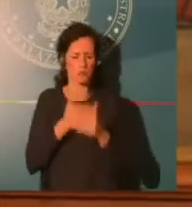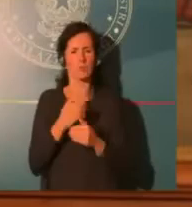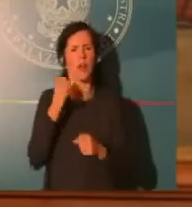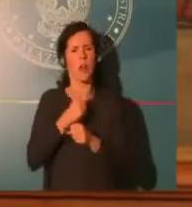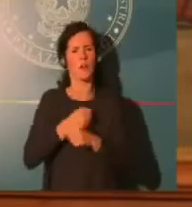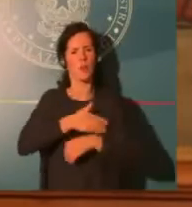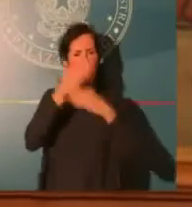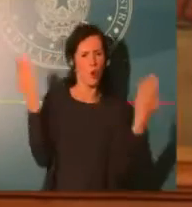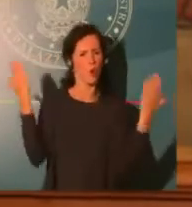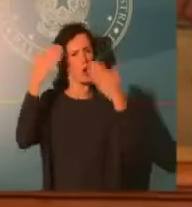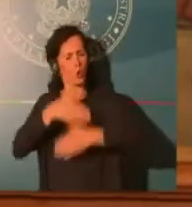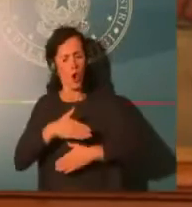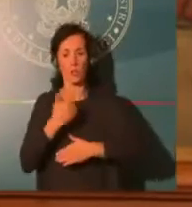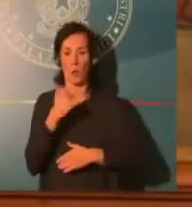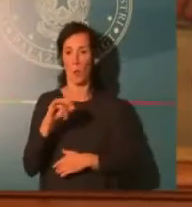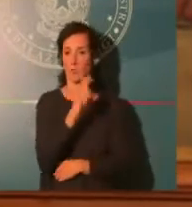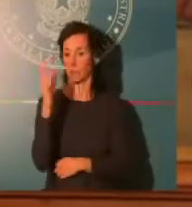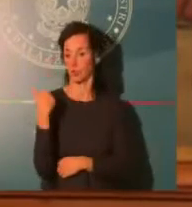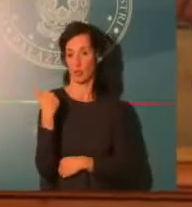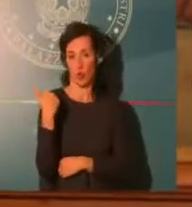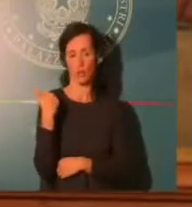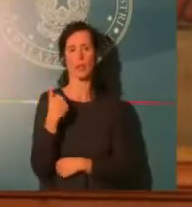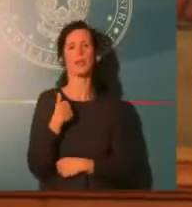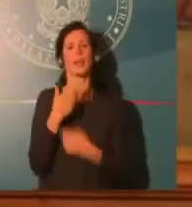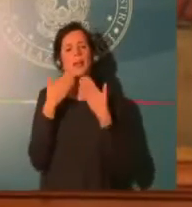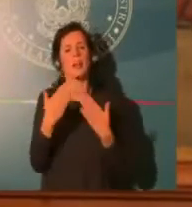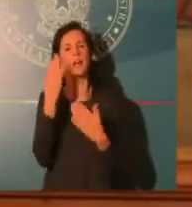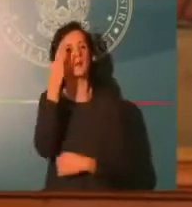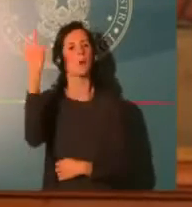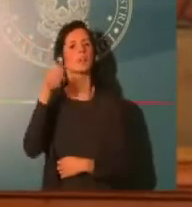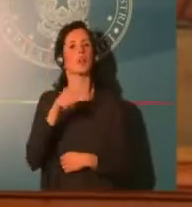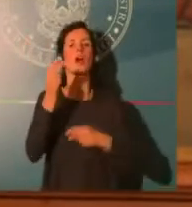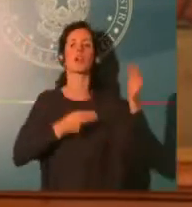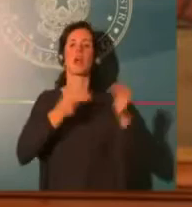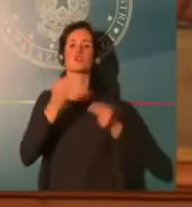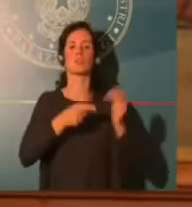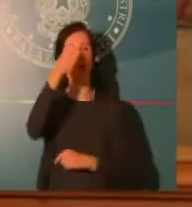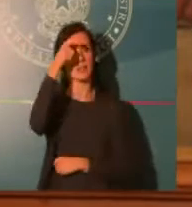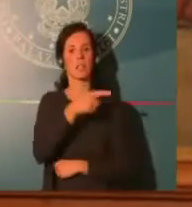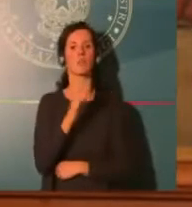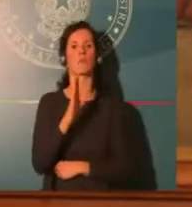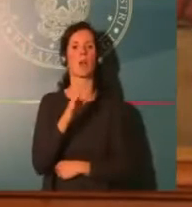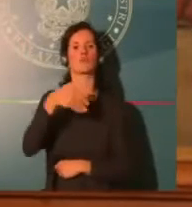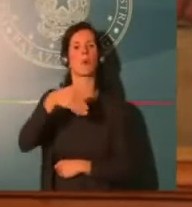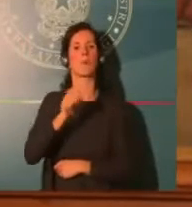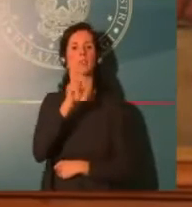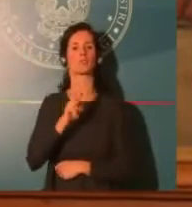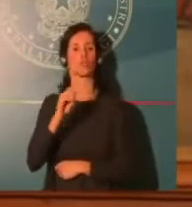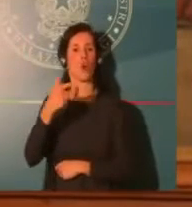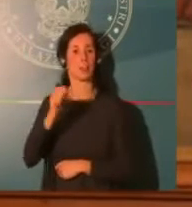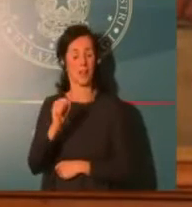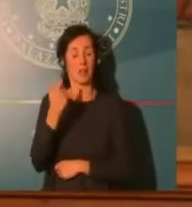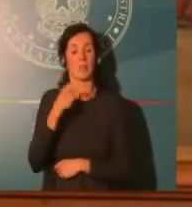Stato, Biagio Mazzotta, che anche da casa sta continuando a lavorare con grandissimo impegno per consentire a questo